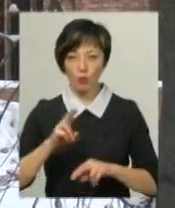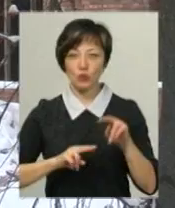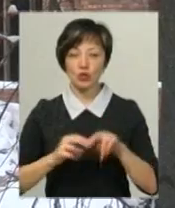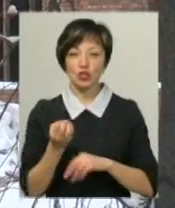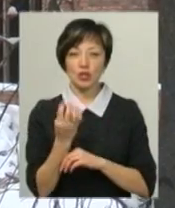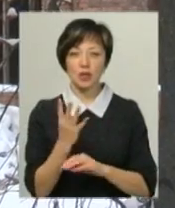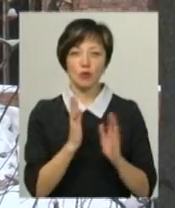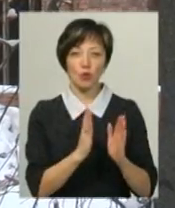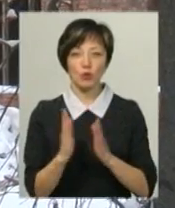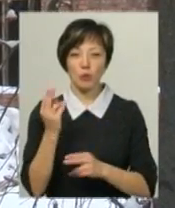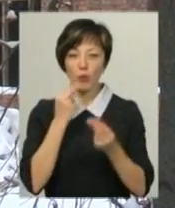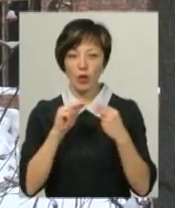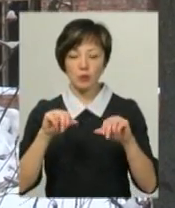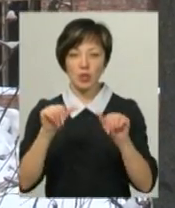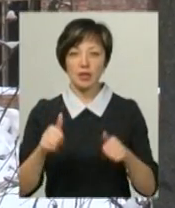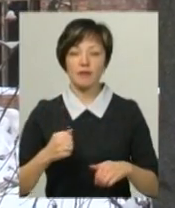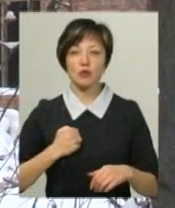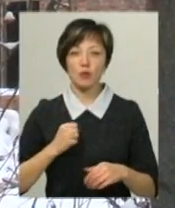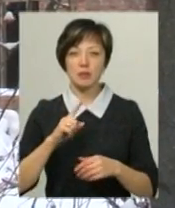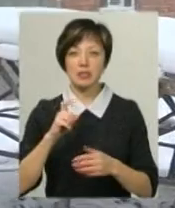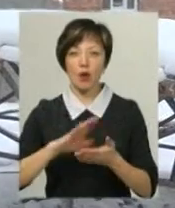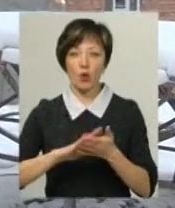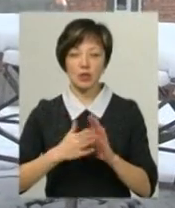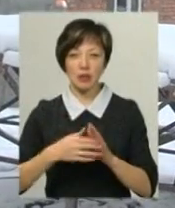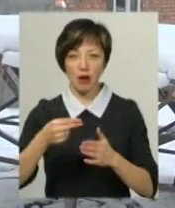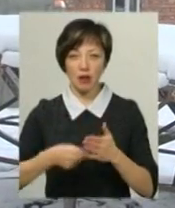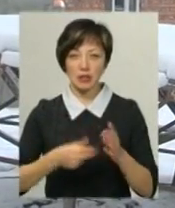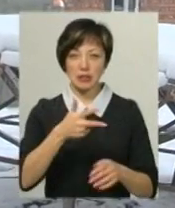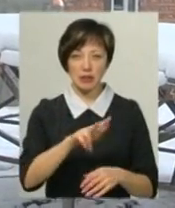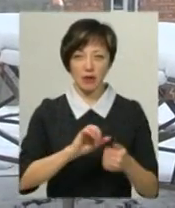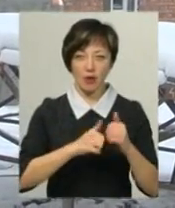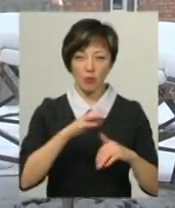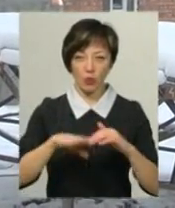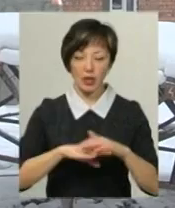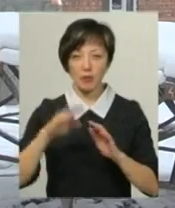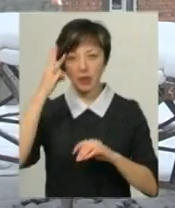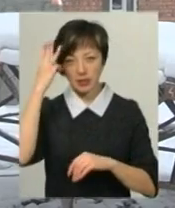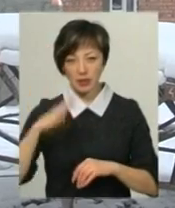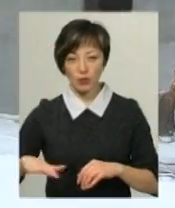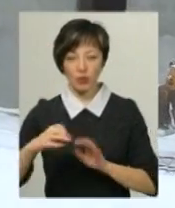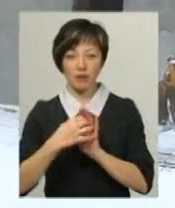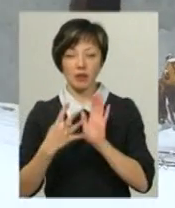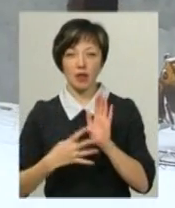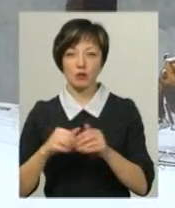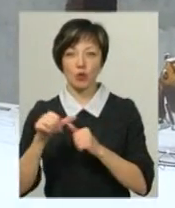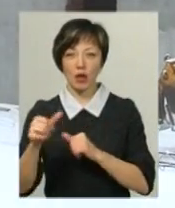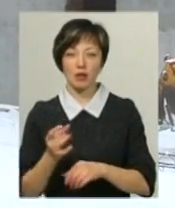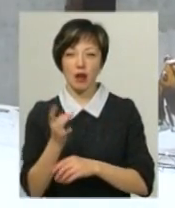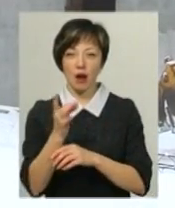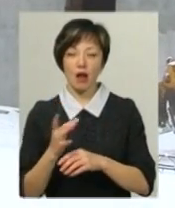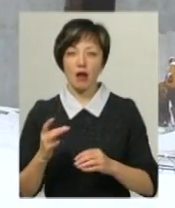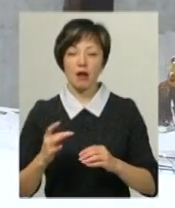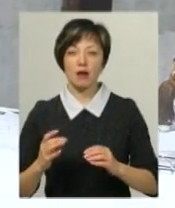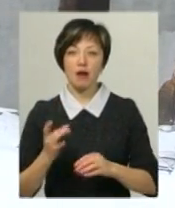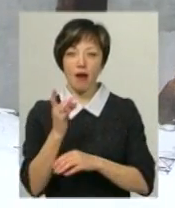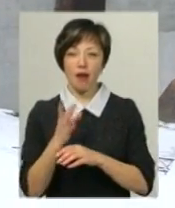гуртожитків поліпшеного типу для військових за контрактом. Три у Кам'янці-Подільському, Хмельницькому на території 19 окремої ракетної бригади,